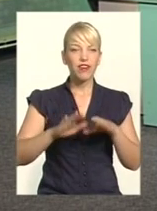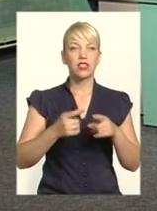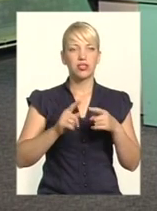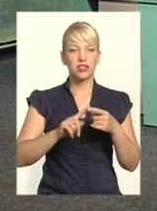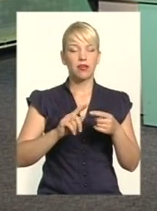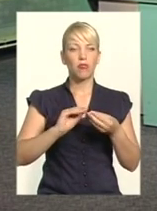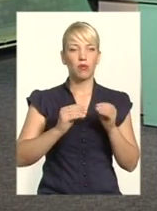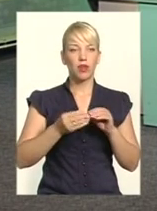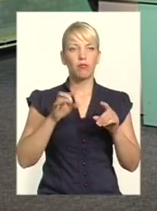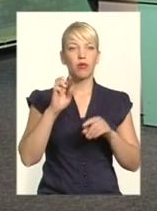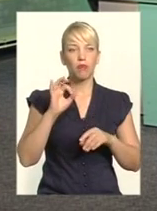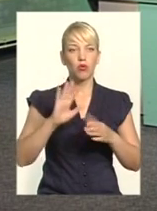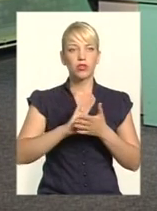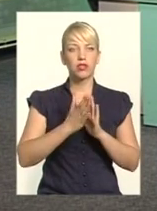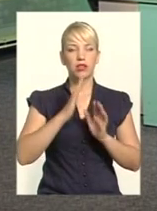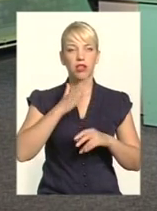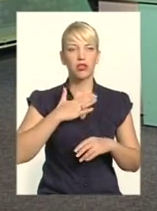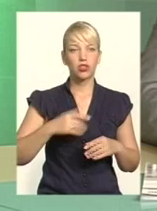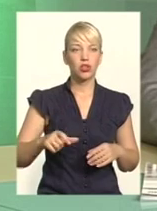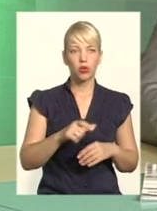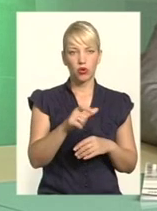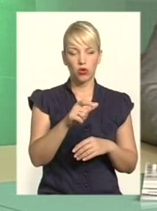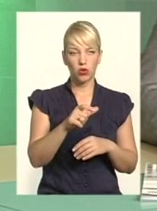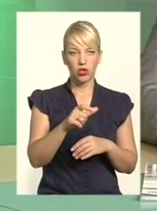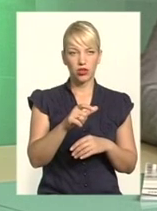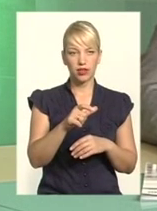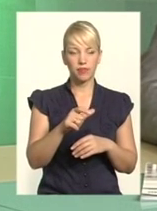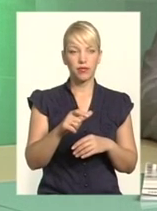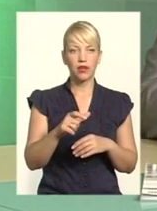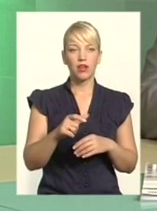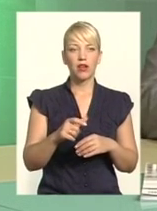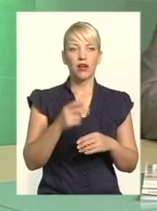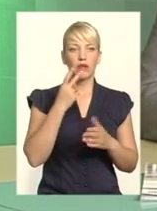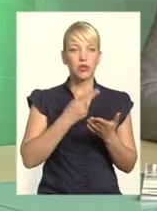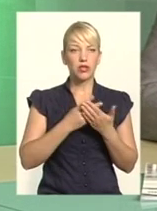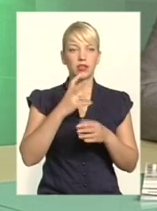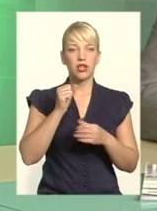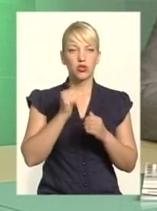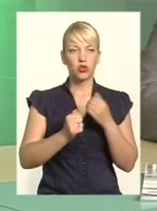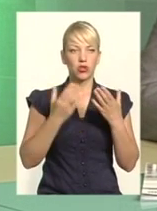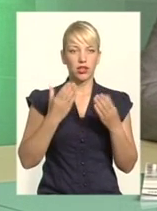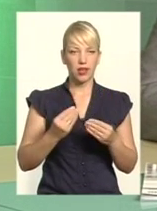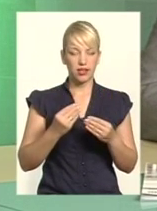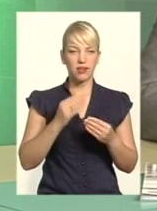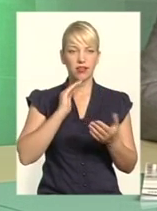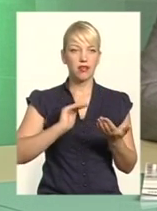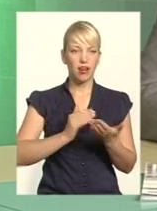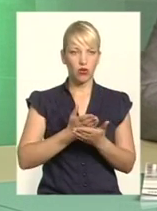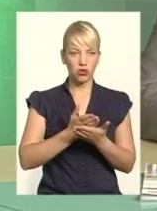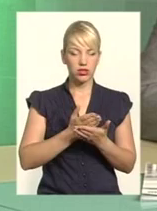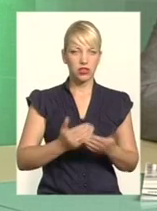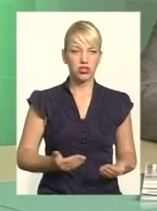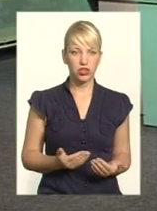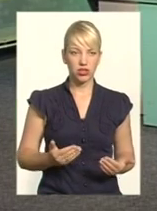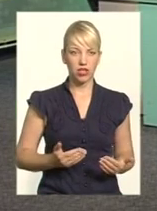адже стан наших доріг прямо чи посередковано відображається на щоденні якості життя, особливо, коли